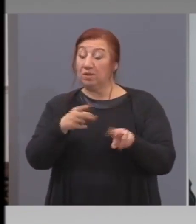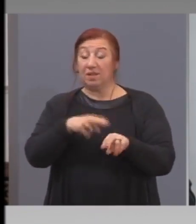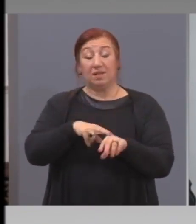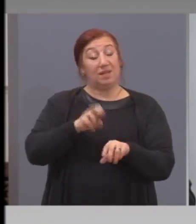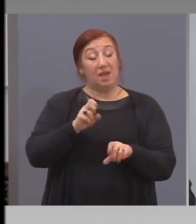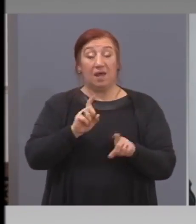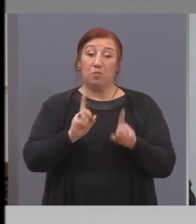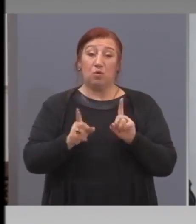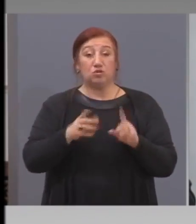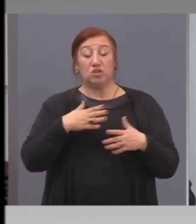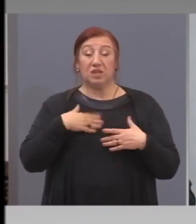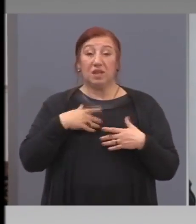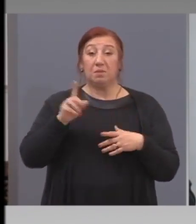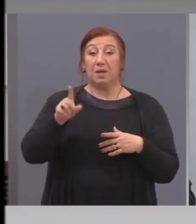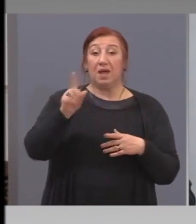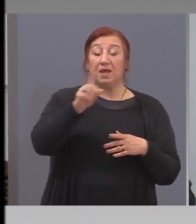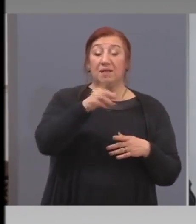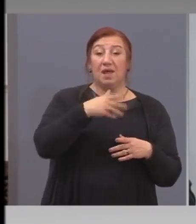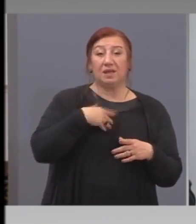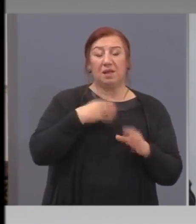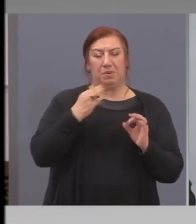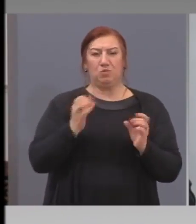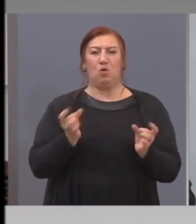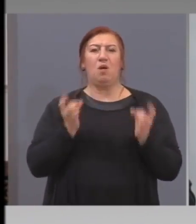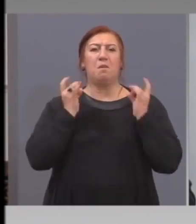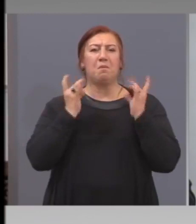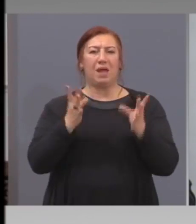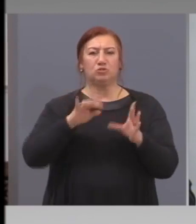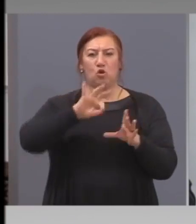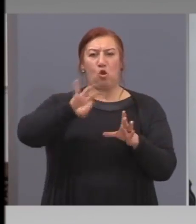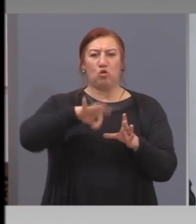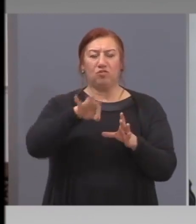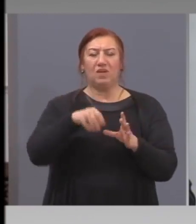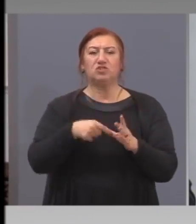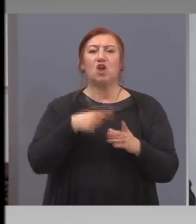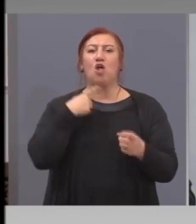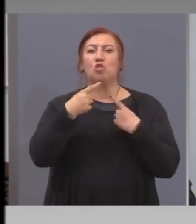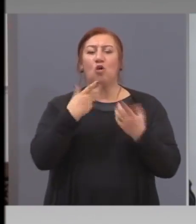някъде се окаже, че майстор готвате ще води на 200 лева заплата.